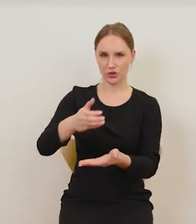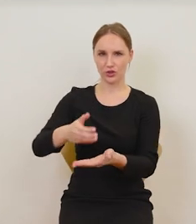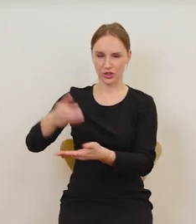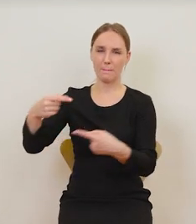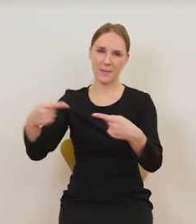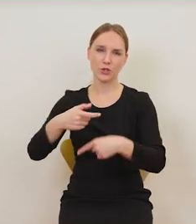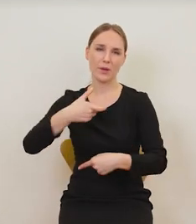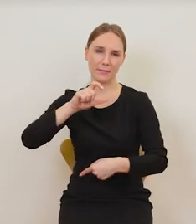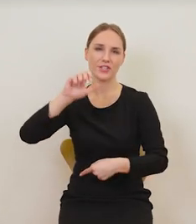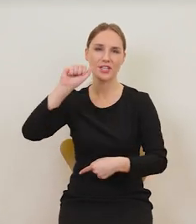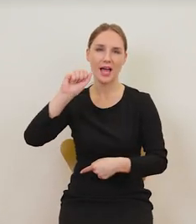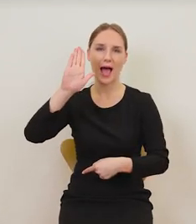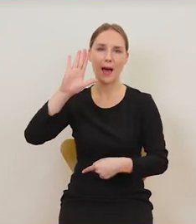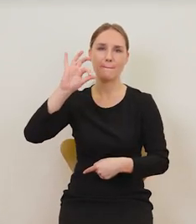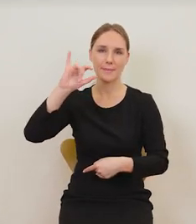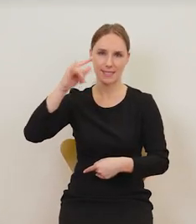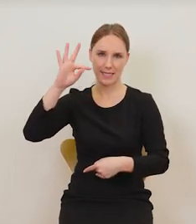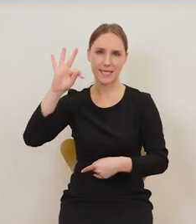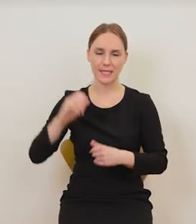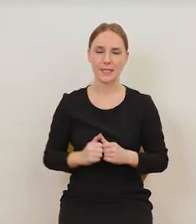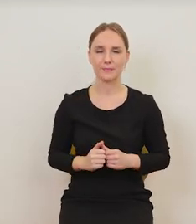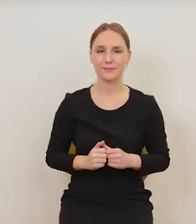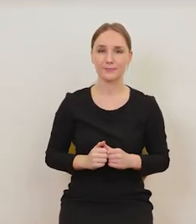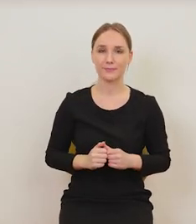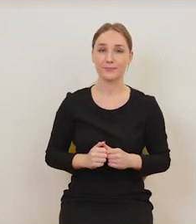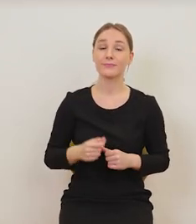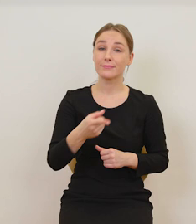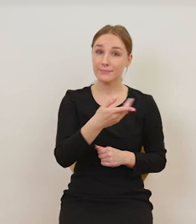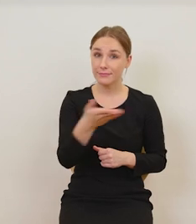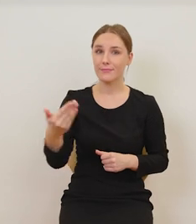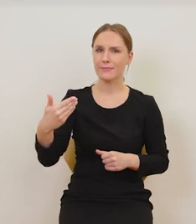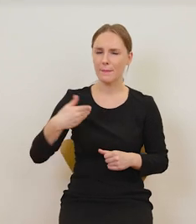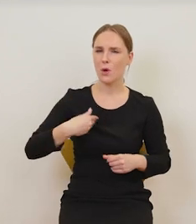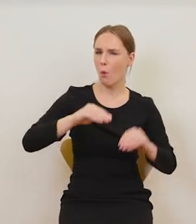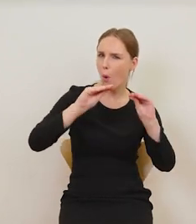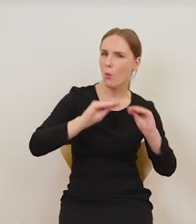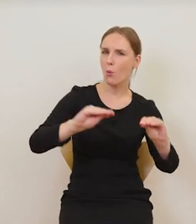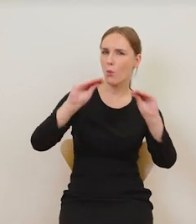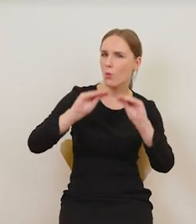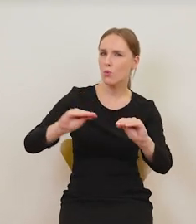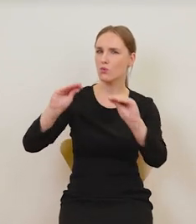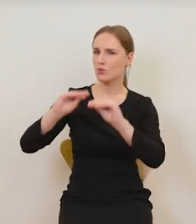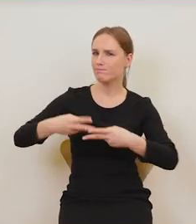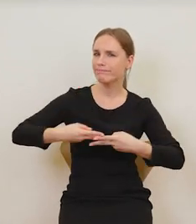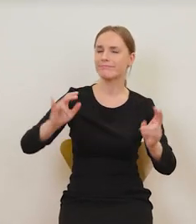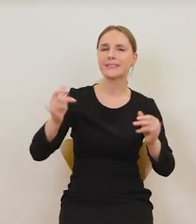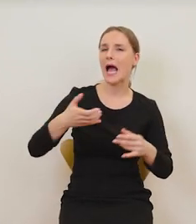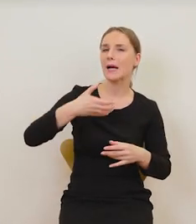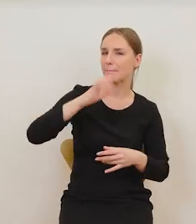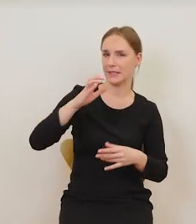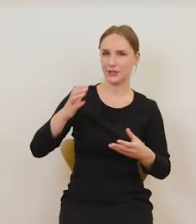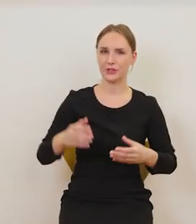picia absyntu. I oni propagowali tę kulturę picia. Uczyli ludzi, jak